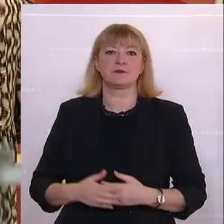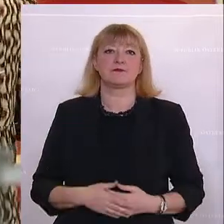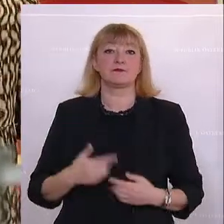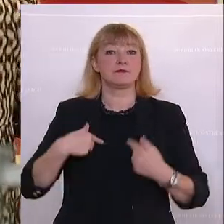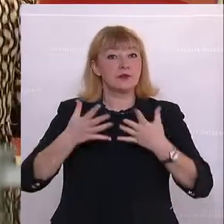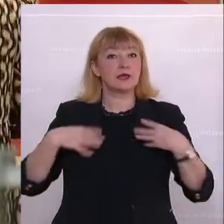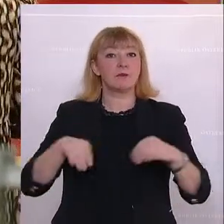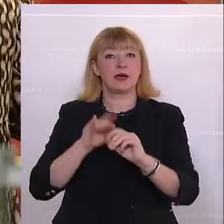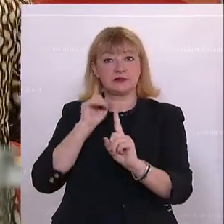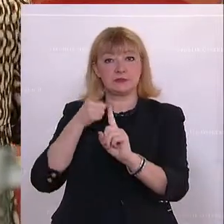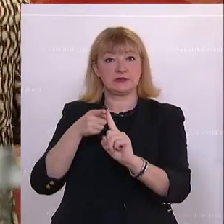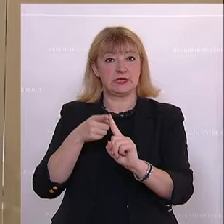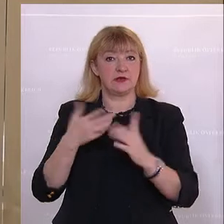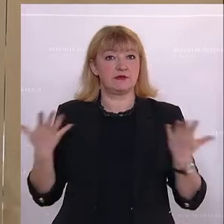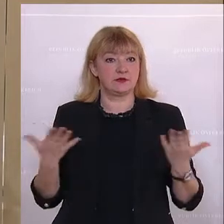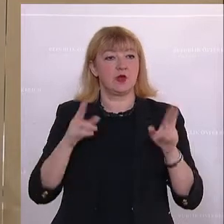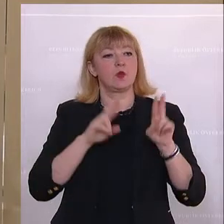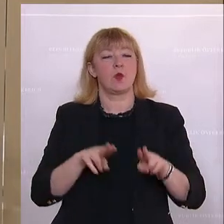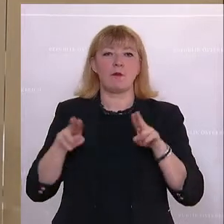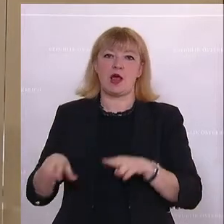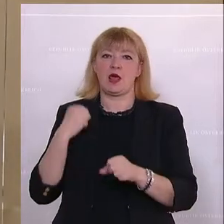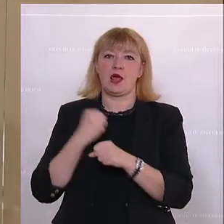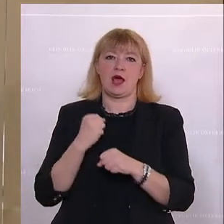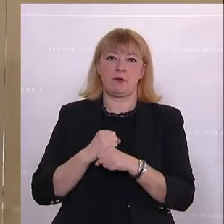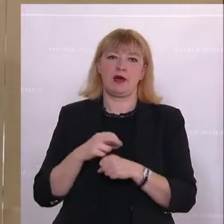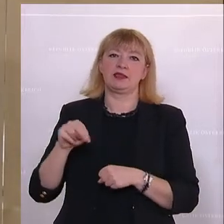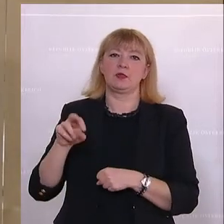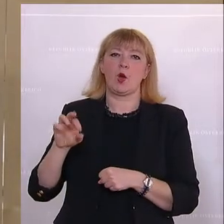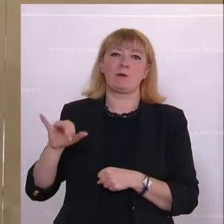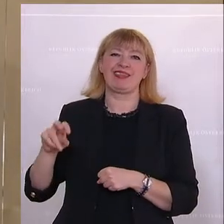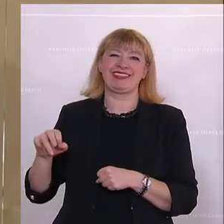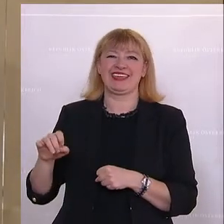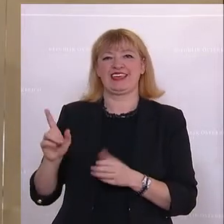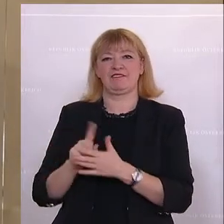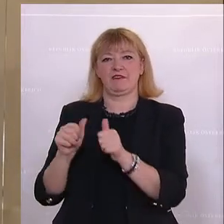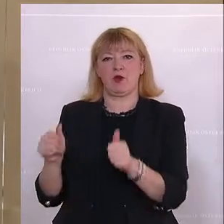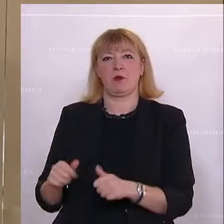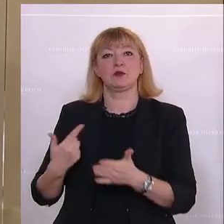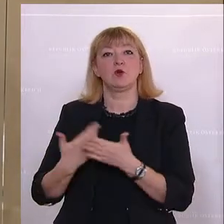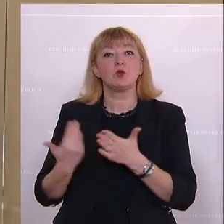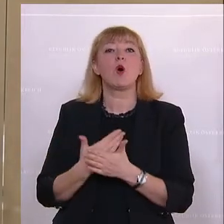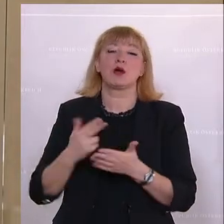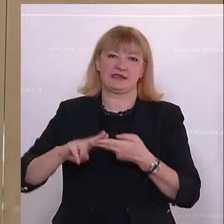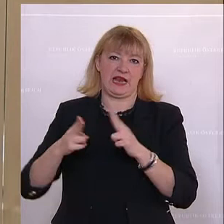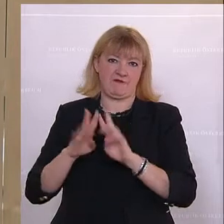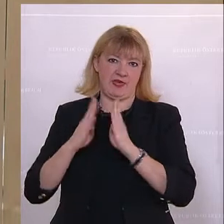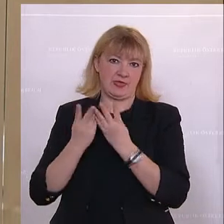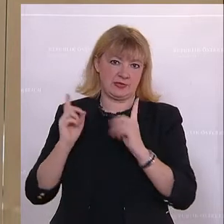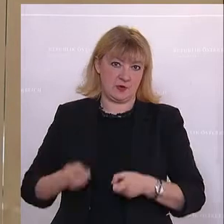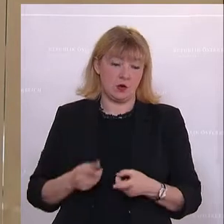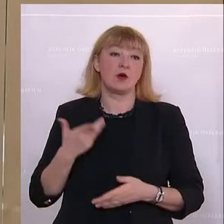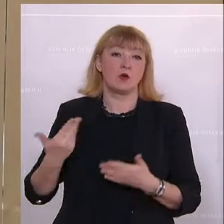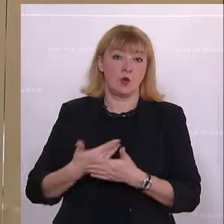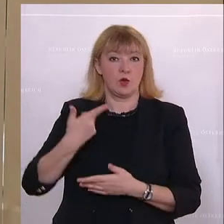gemeinsames Ziel ist die normale Arbeit des Normandie-Formats und ein neues Treffen in diesem Format. Das hat die neue